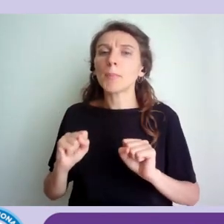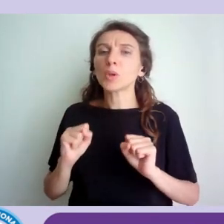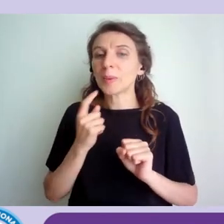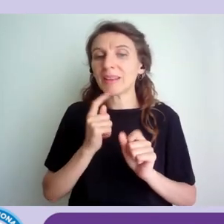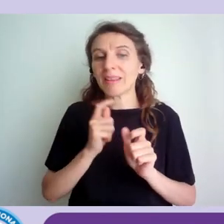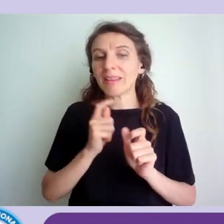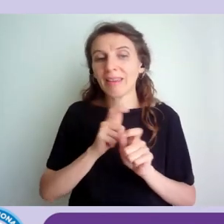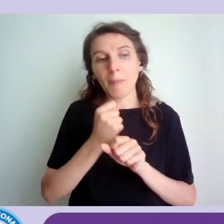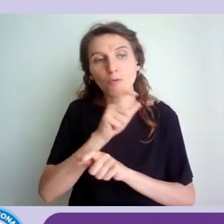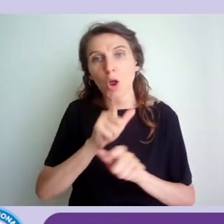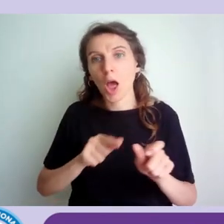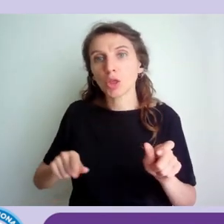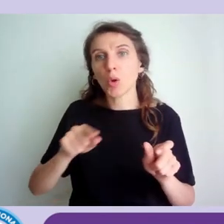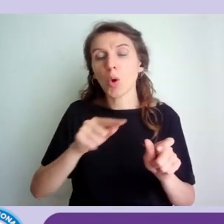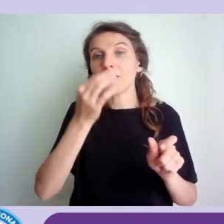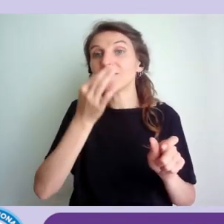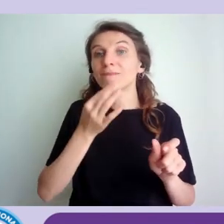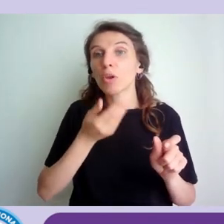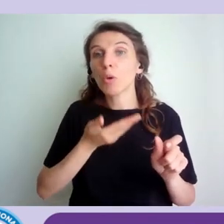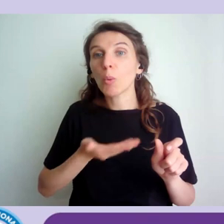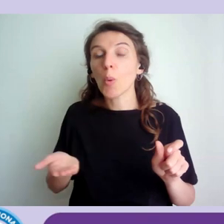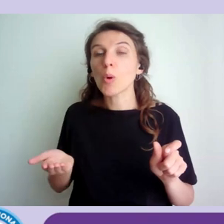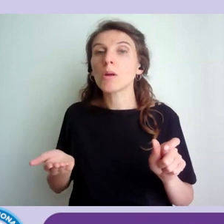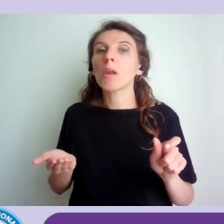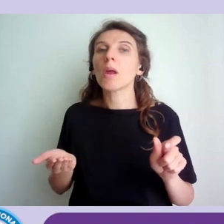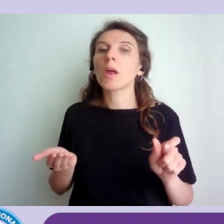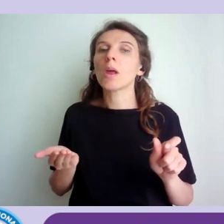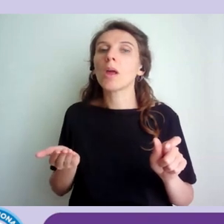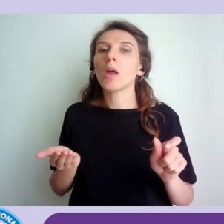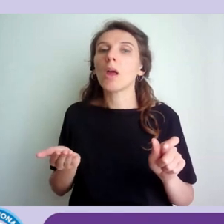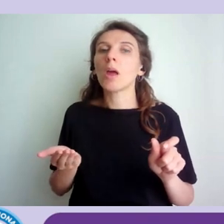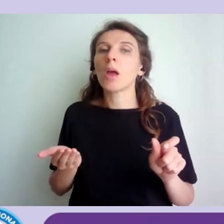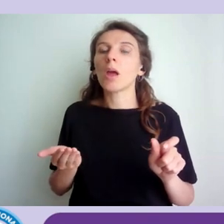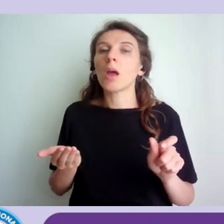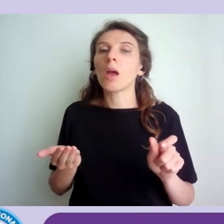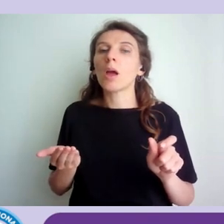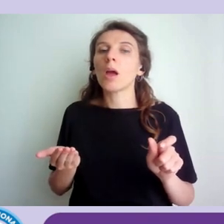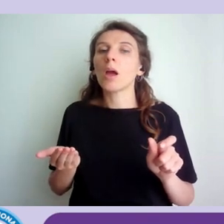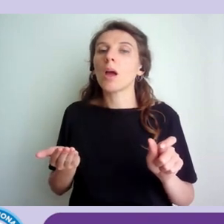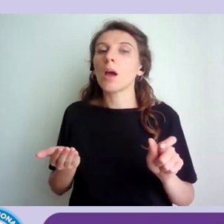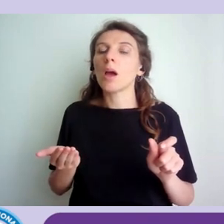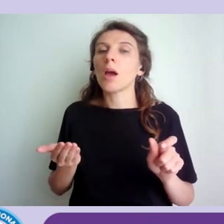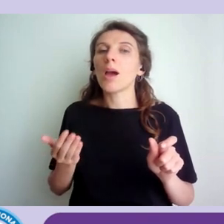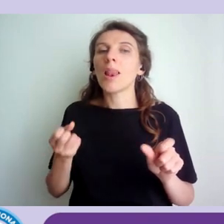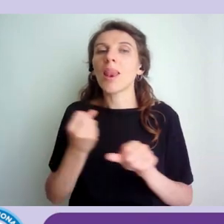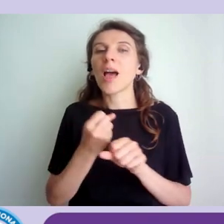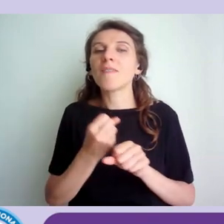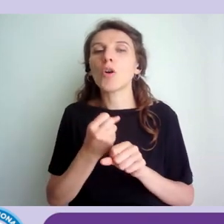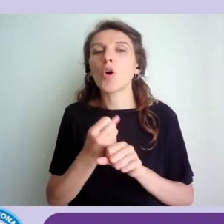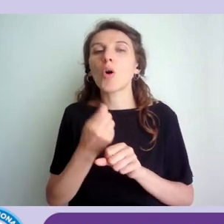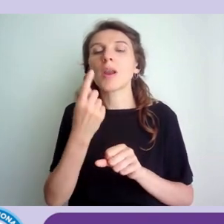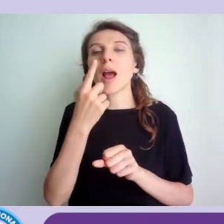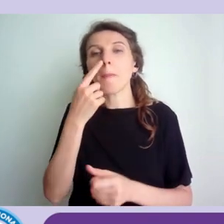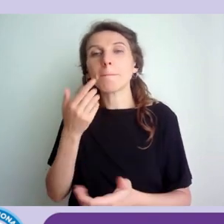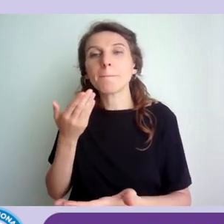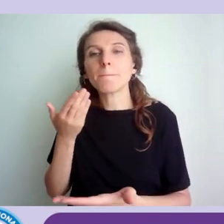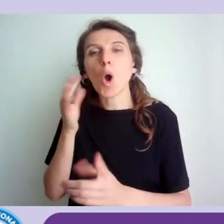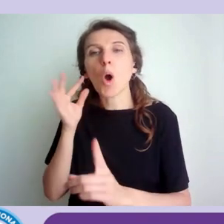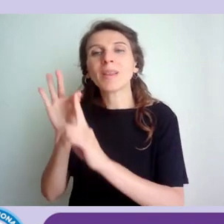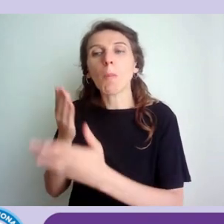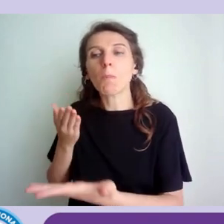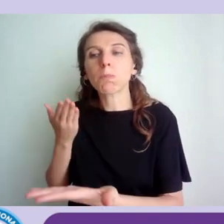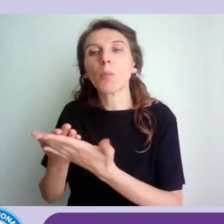che ruotano attorno allo sviluppo di soluzioni che debbono essere